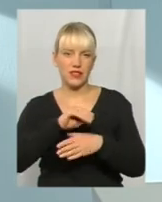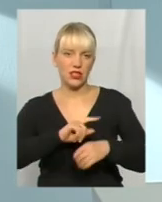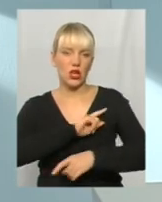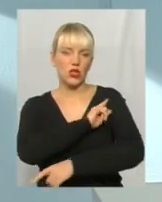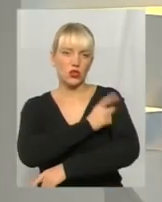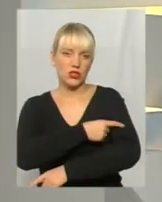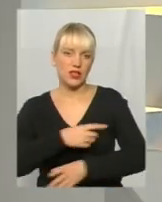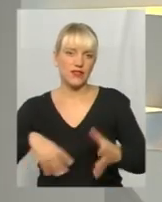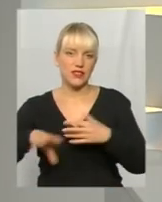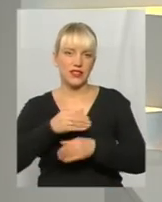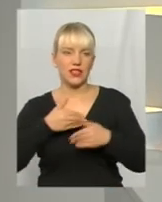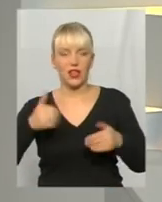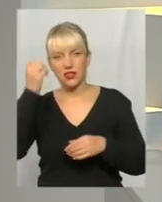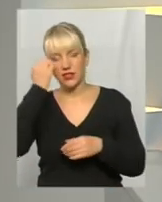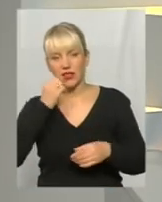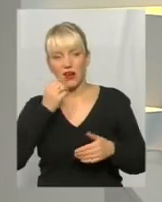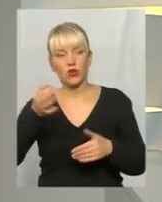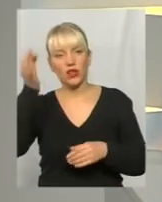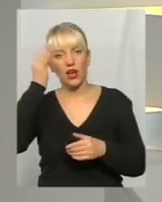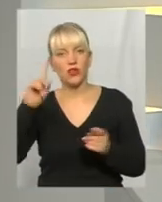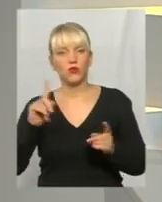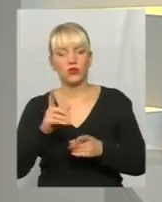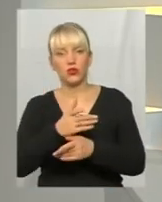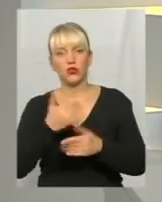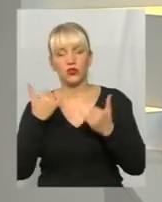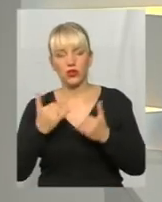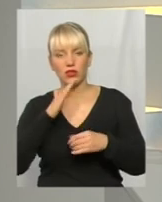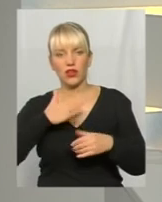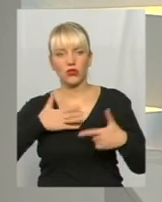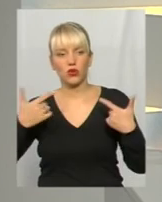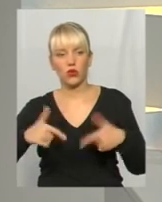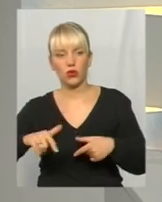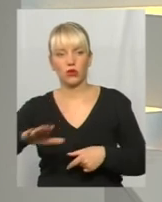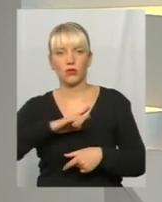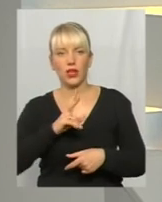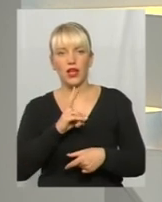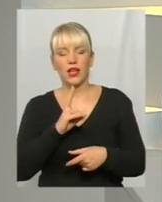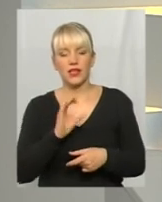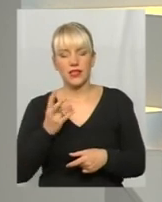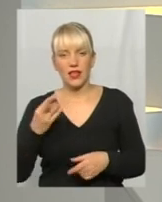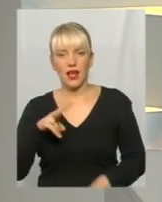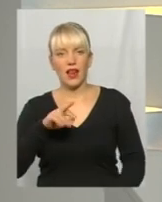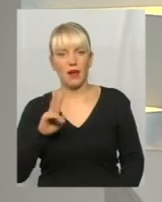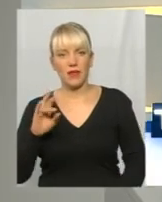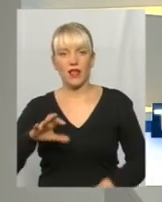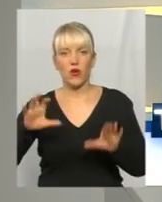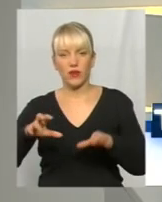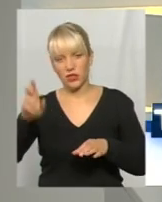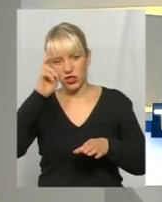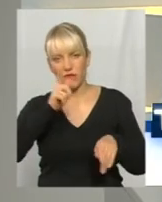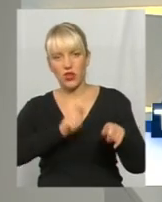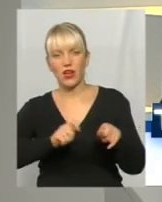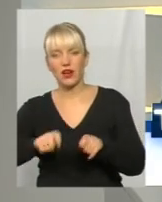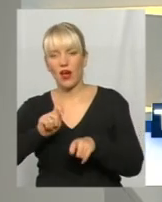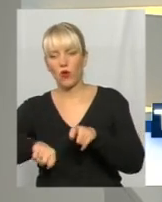Дякую, пані Ксенія. Я хочу нагадати нашим глядачам, що сьогодні нашою гостю була Ксенія Ляпіна, голова Державної регуляторної служби